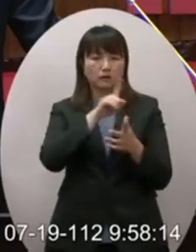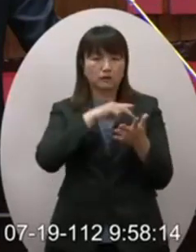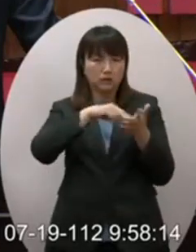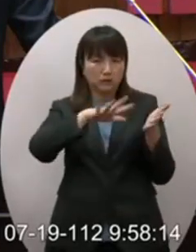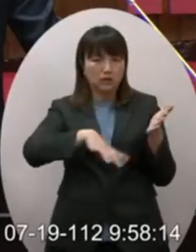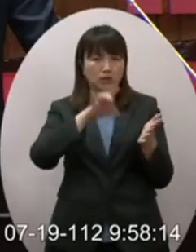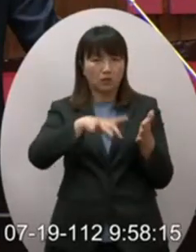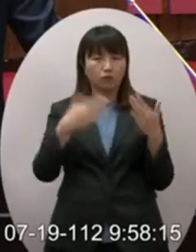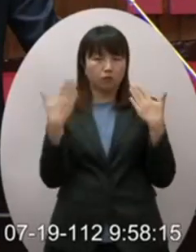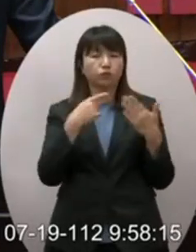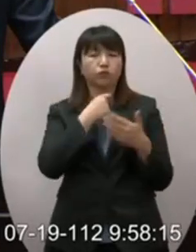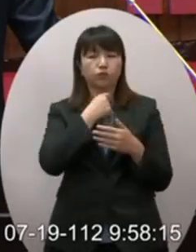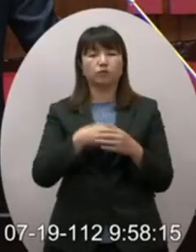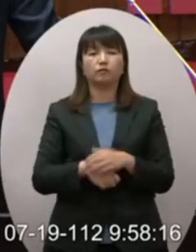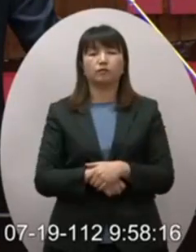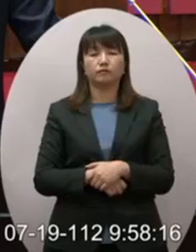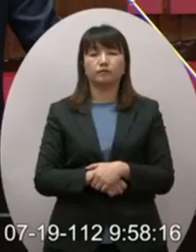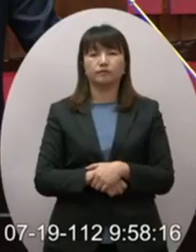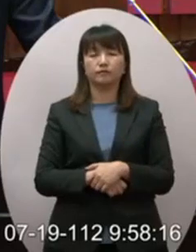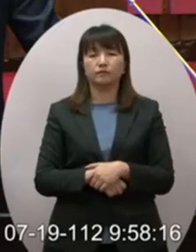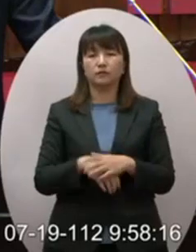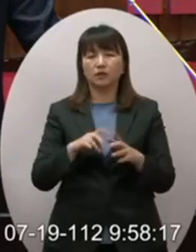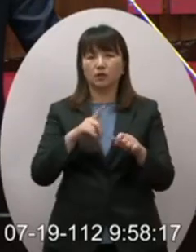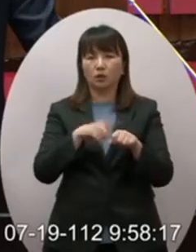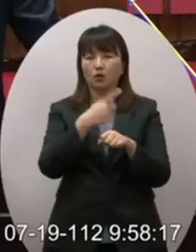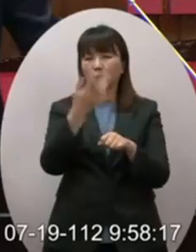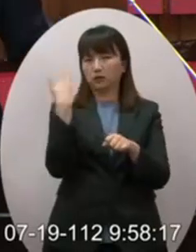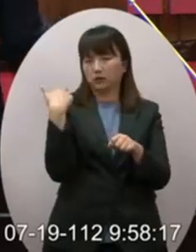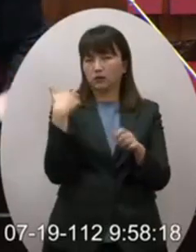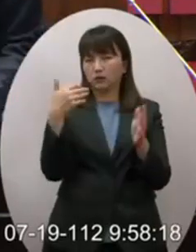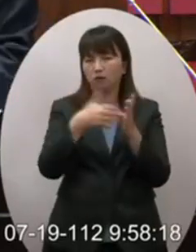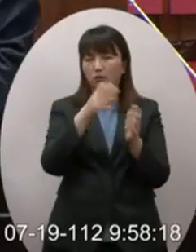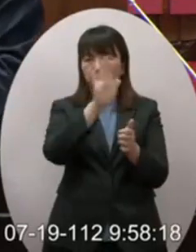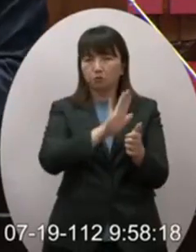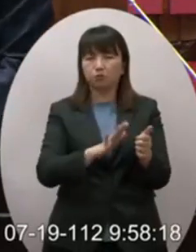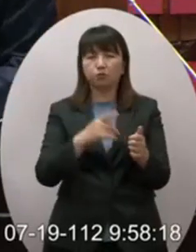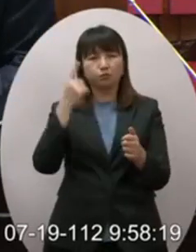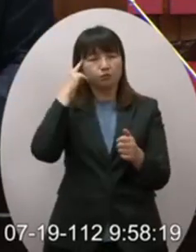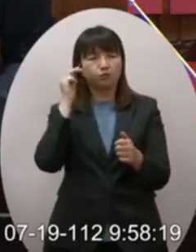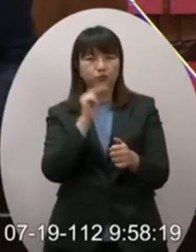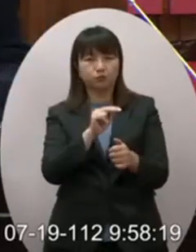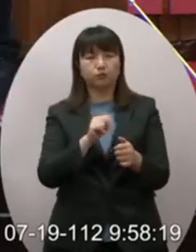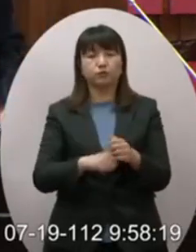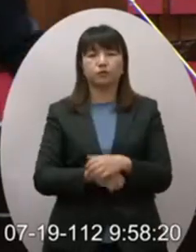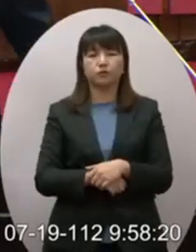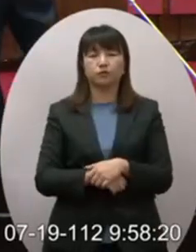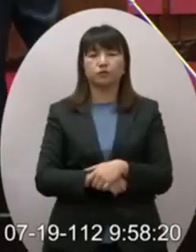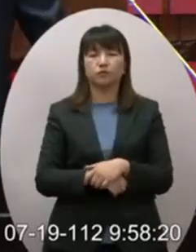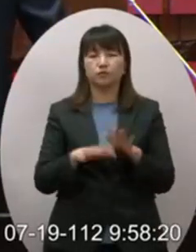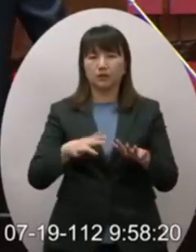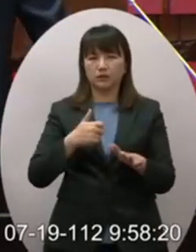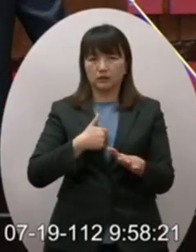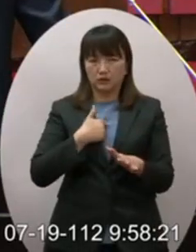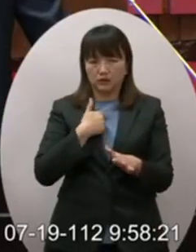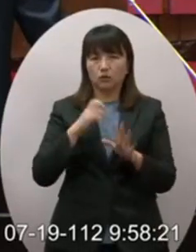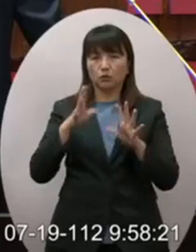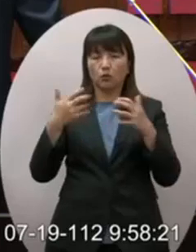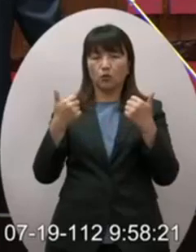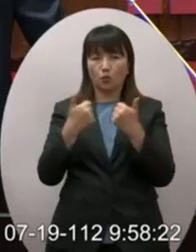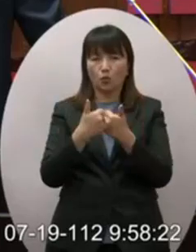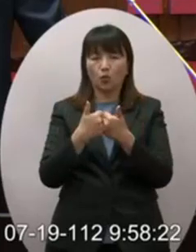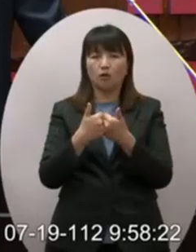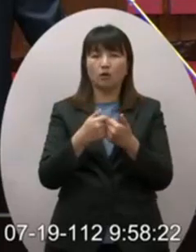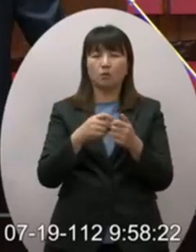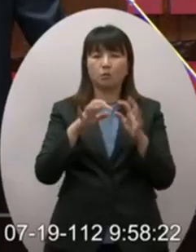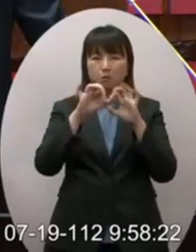立場在哪裡喔所以院長從你們過去來的態度我一直覺得說加上我實際在國會的這樣的